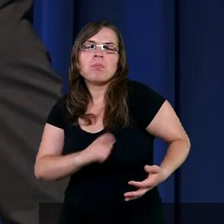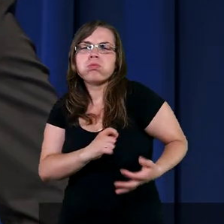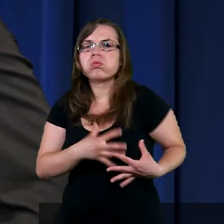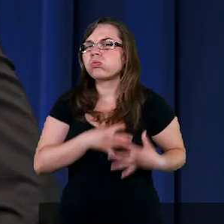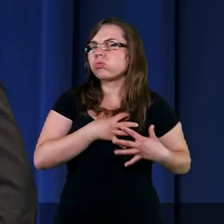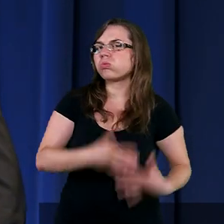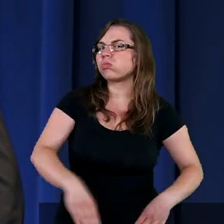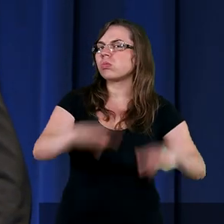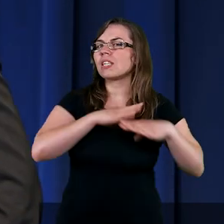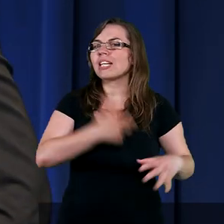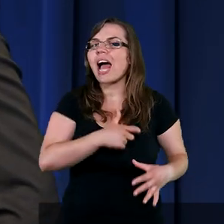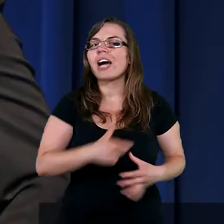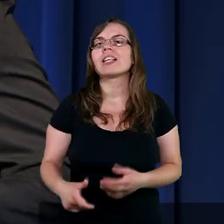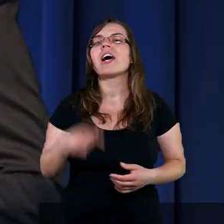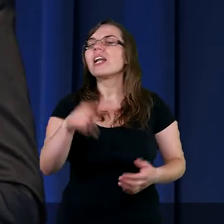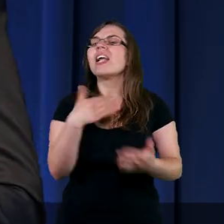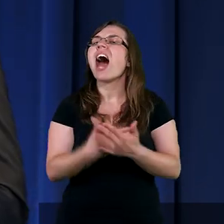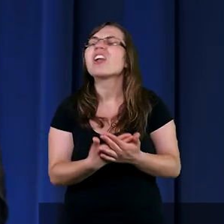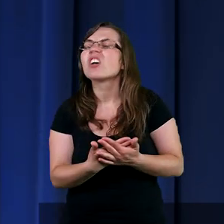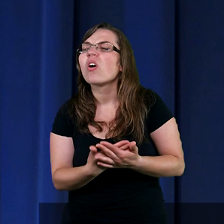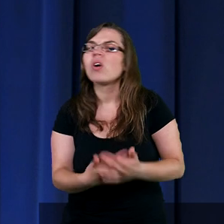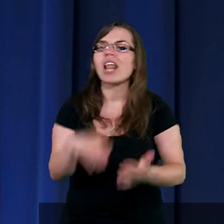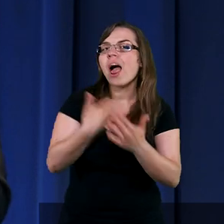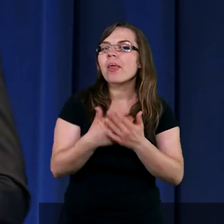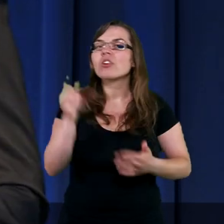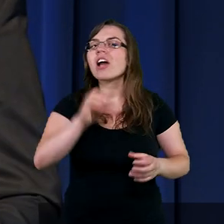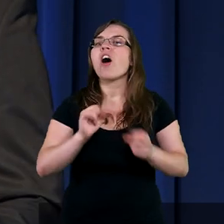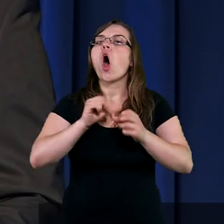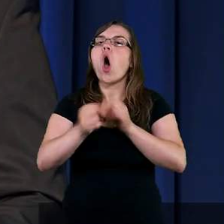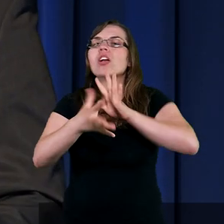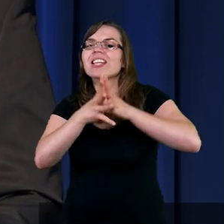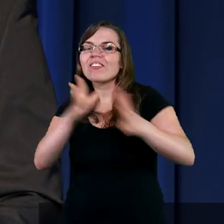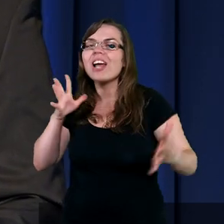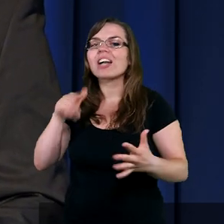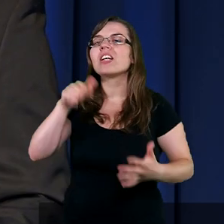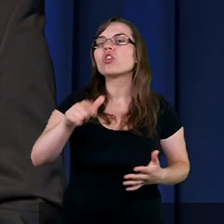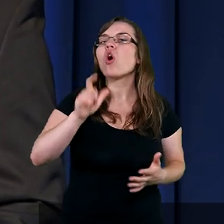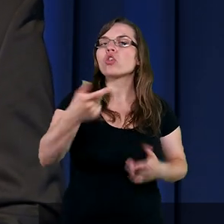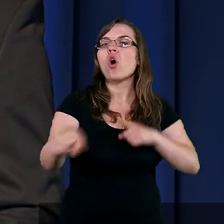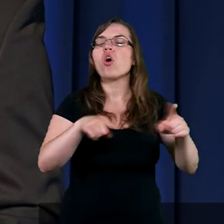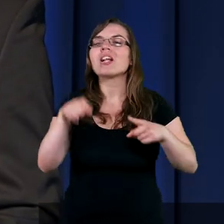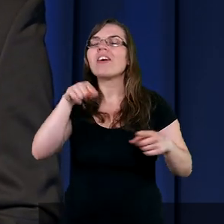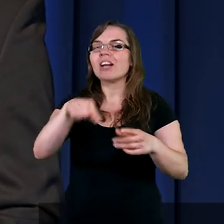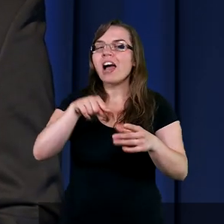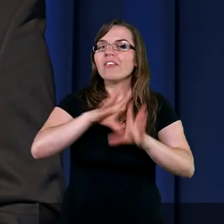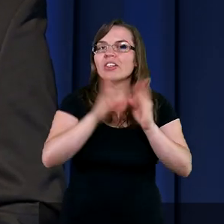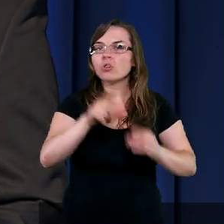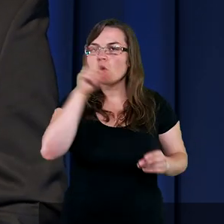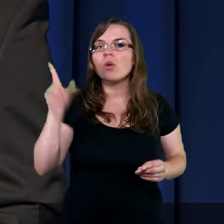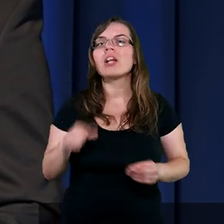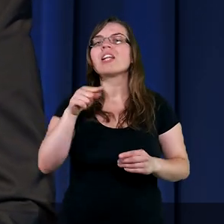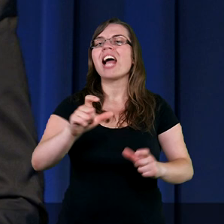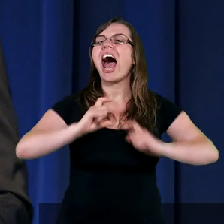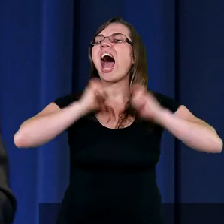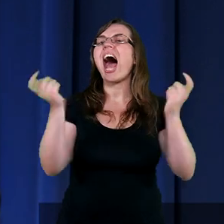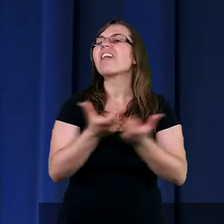poruszyła moje serce dlatego, że w jakiś sposób odzwierciedla to, co oznacza być adwentystą. Chciałabym,